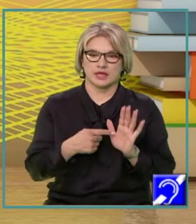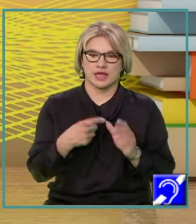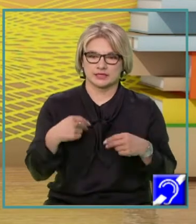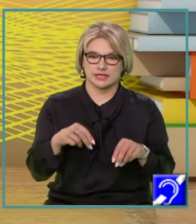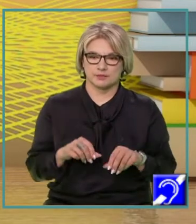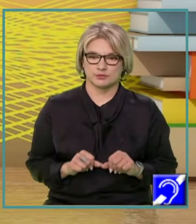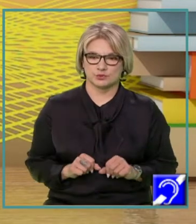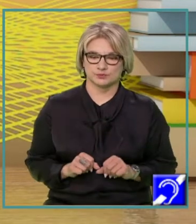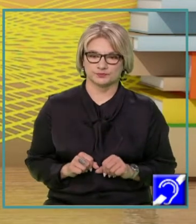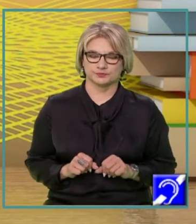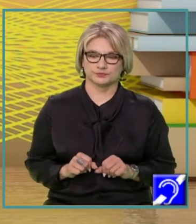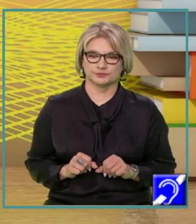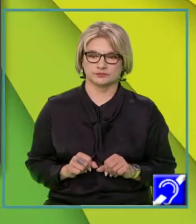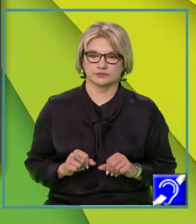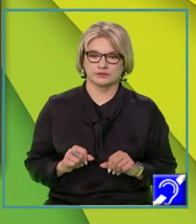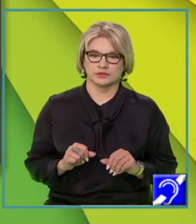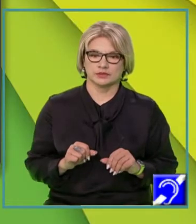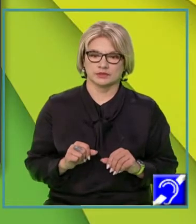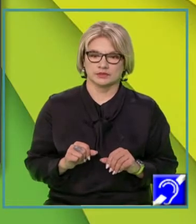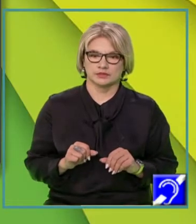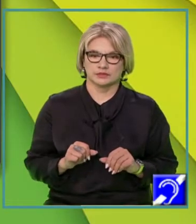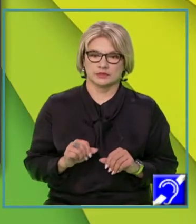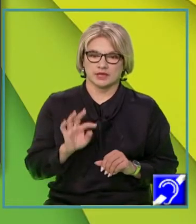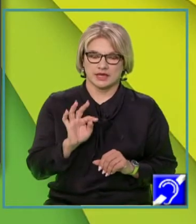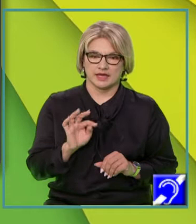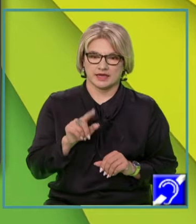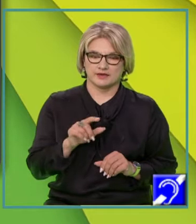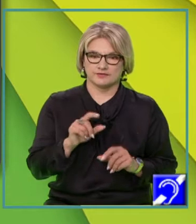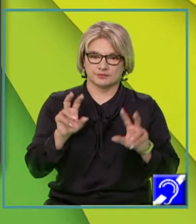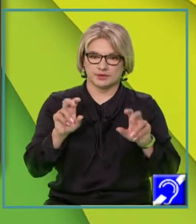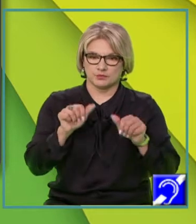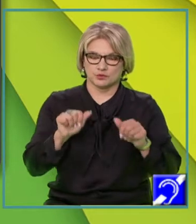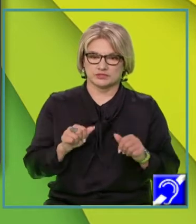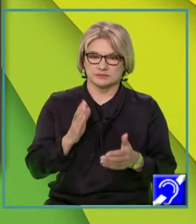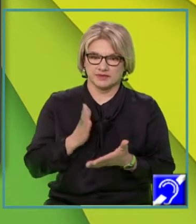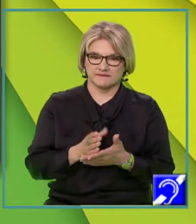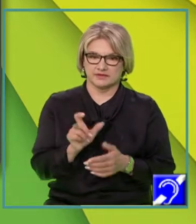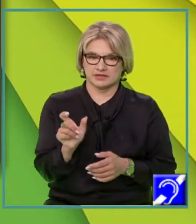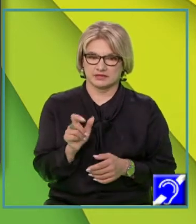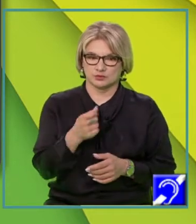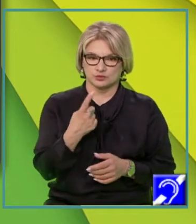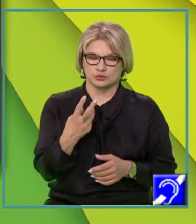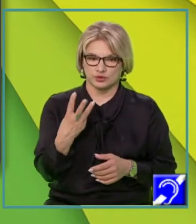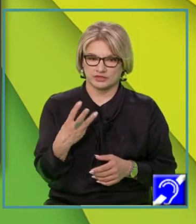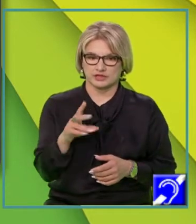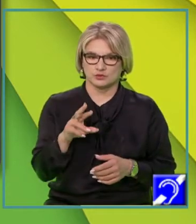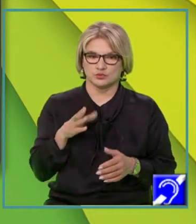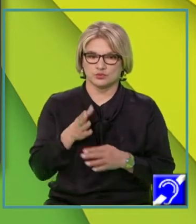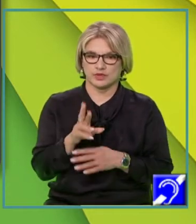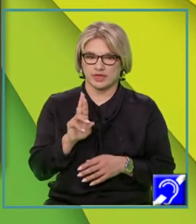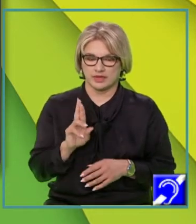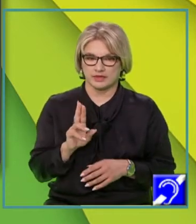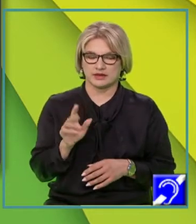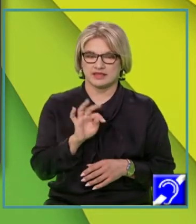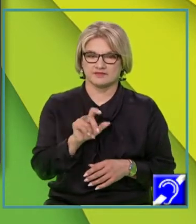în felul următor, și anume, funcția f definită pe o mulțime finită, 1,2,3 cu valori în r, f de x